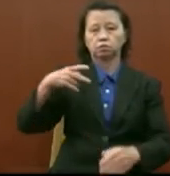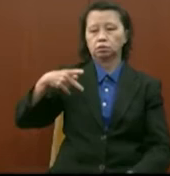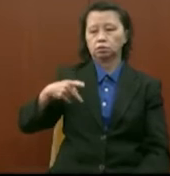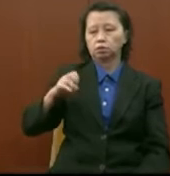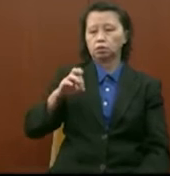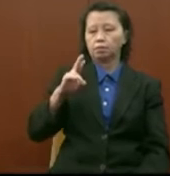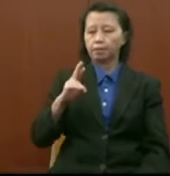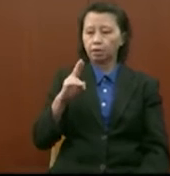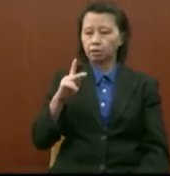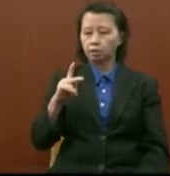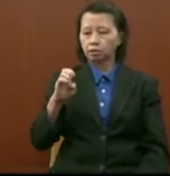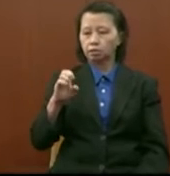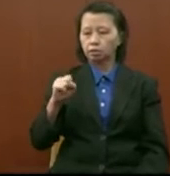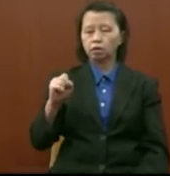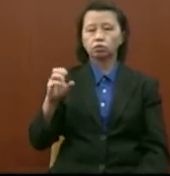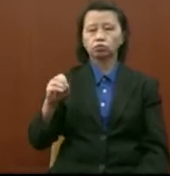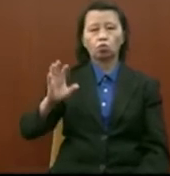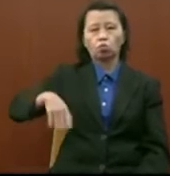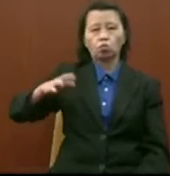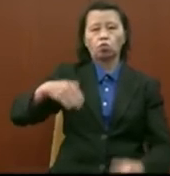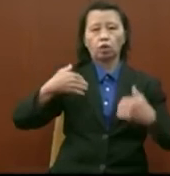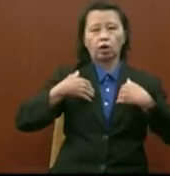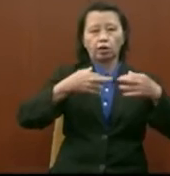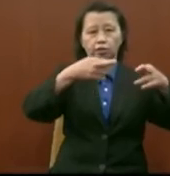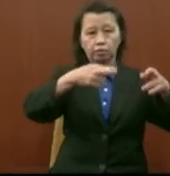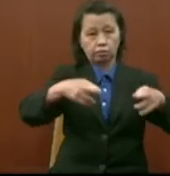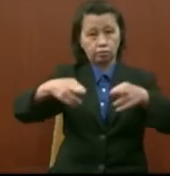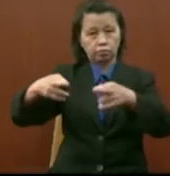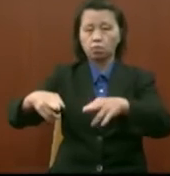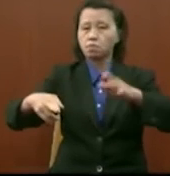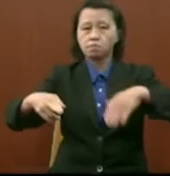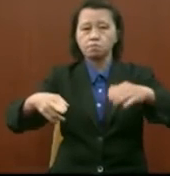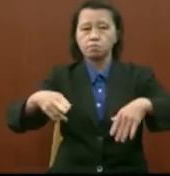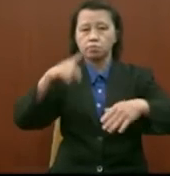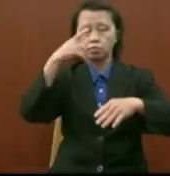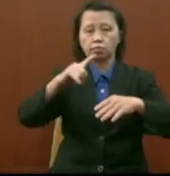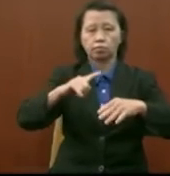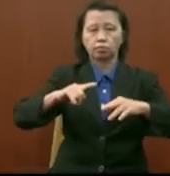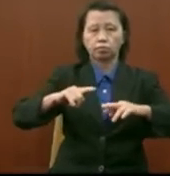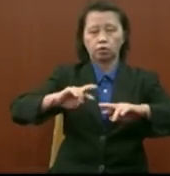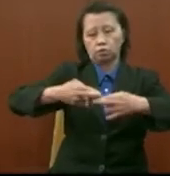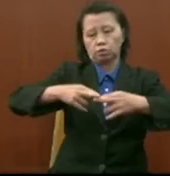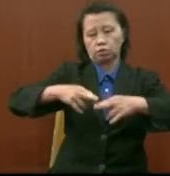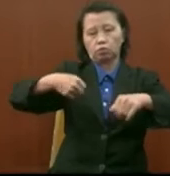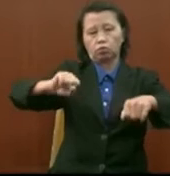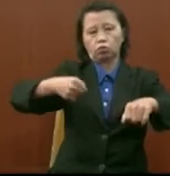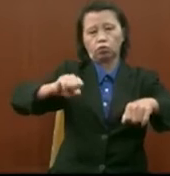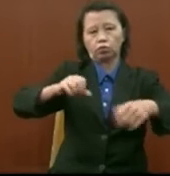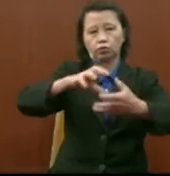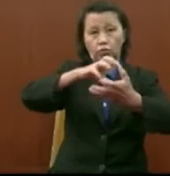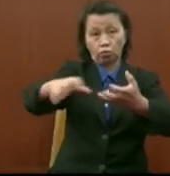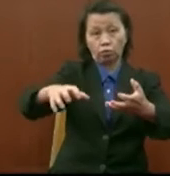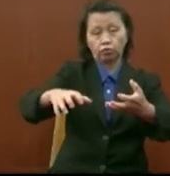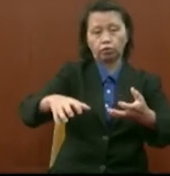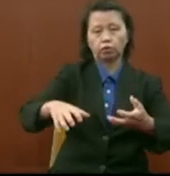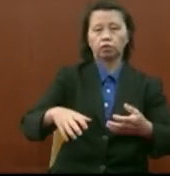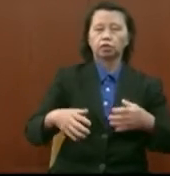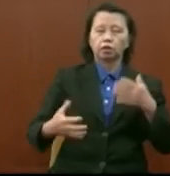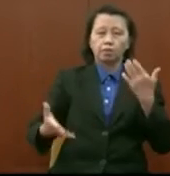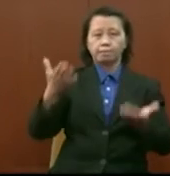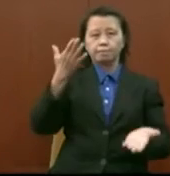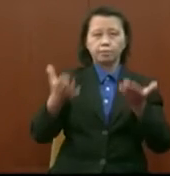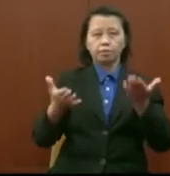kepada mereka belum ada lagi rancangan untuk kita melihat kepada membaiki motosikal kepada mereka yang rosak ini barangkali kalau